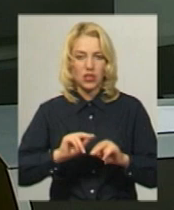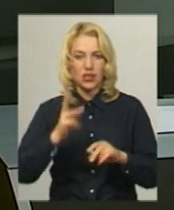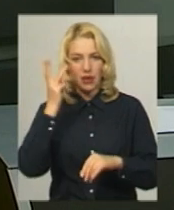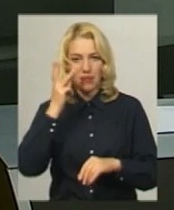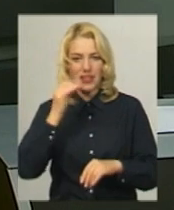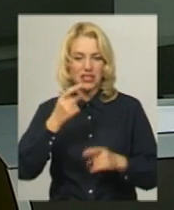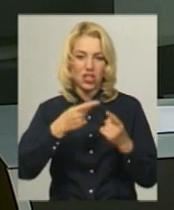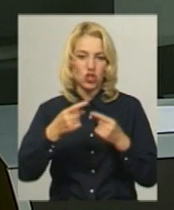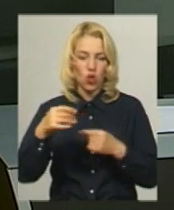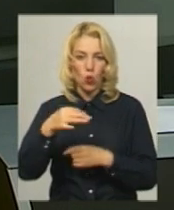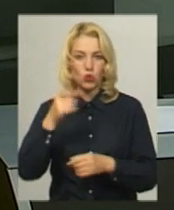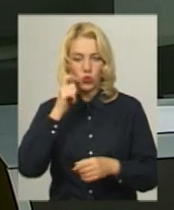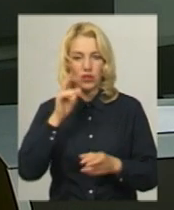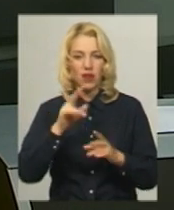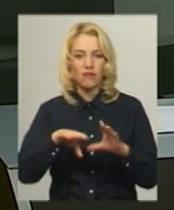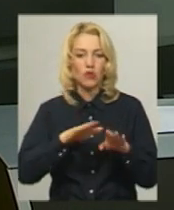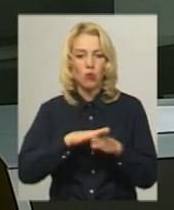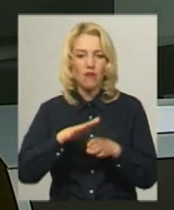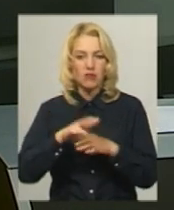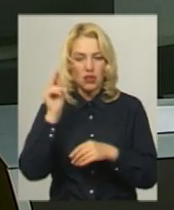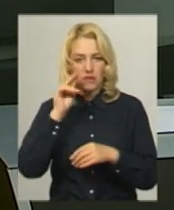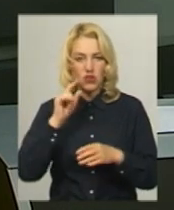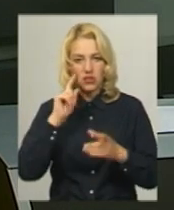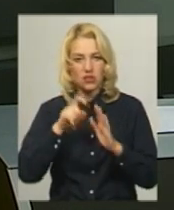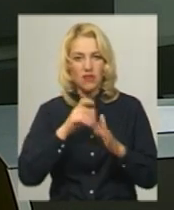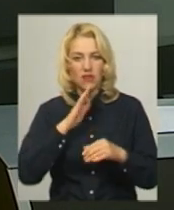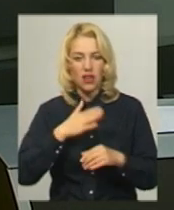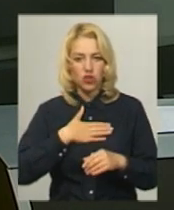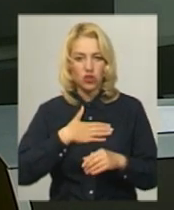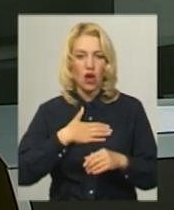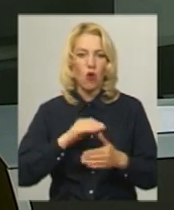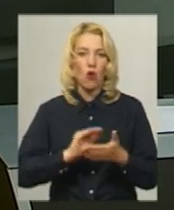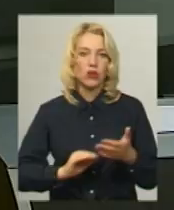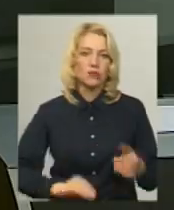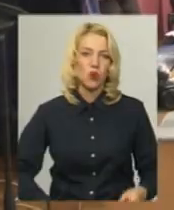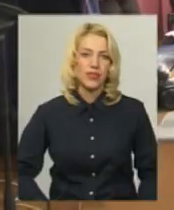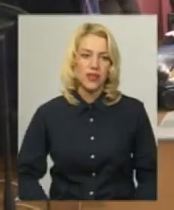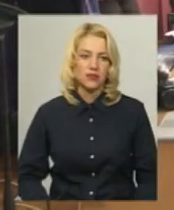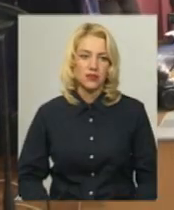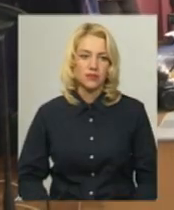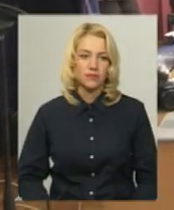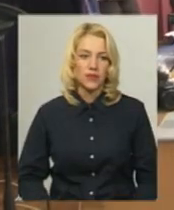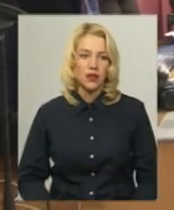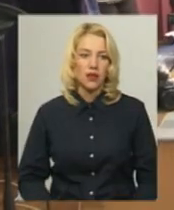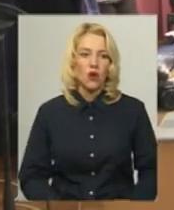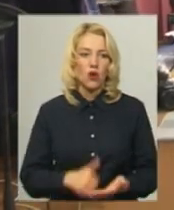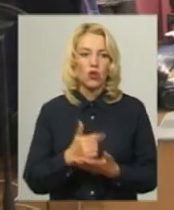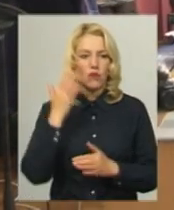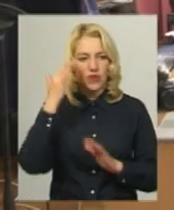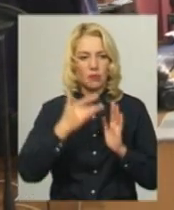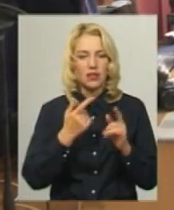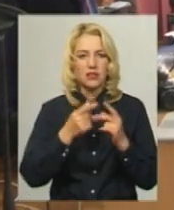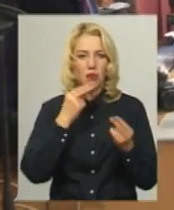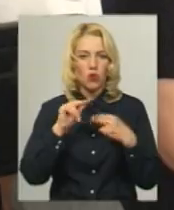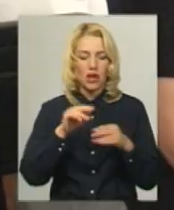областей України. Як відбуваються навчання, дізнавався наш кореспондент Андрій Гумений. Головна мета проєкту – це покращення